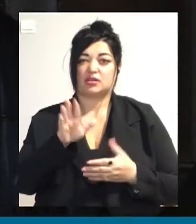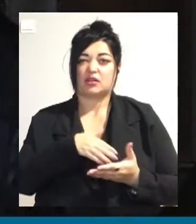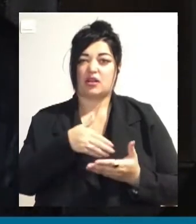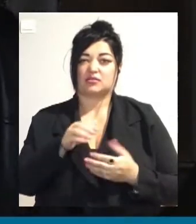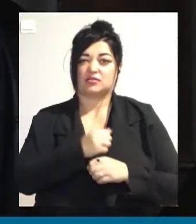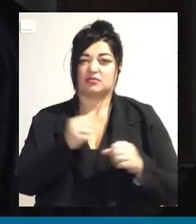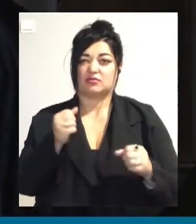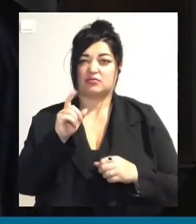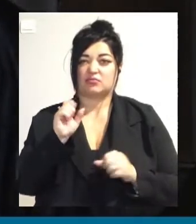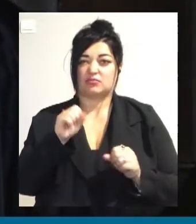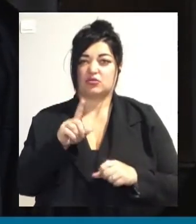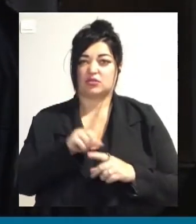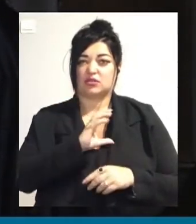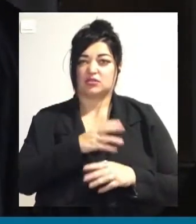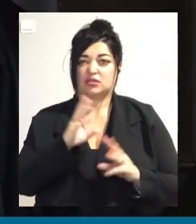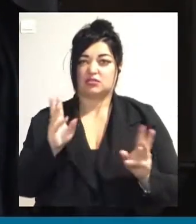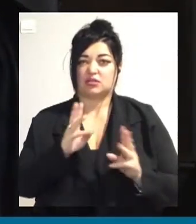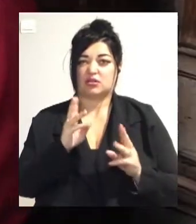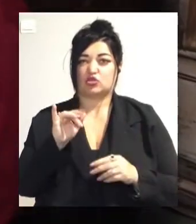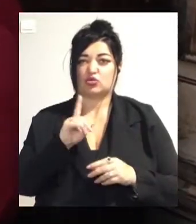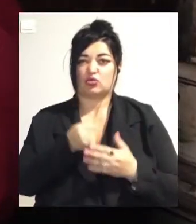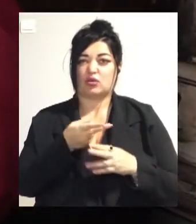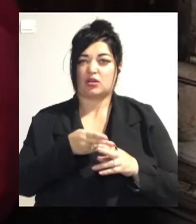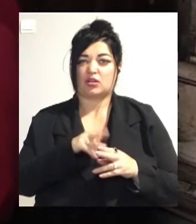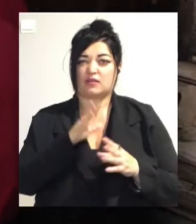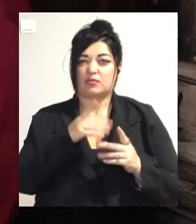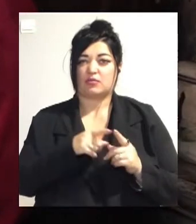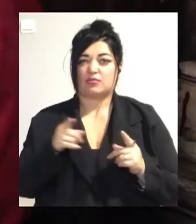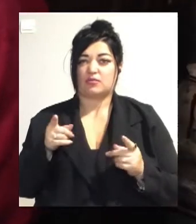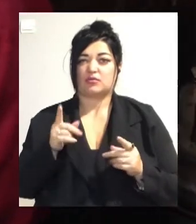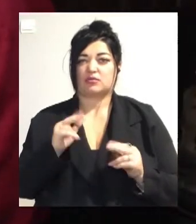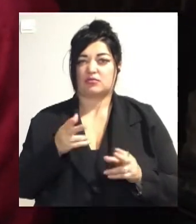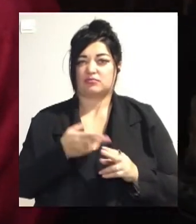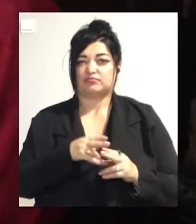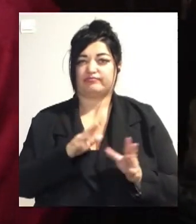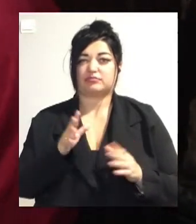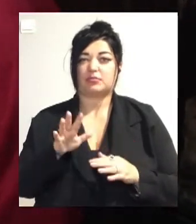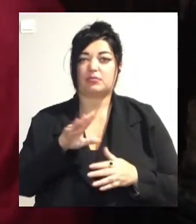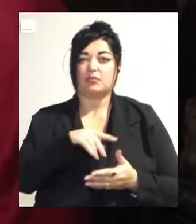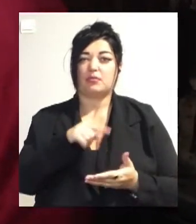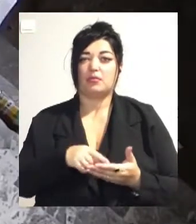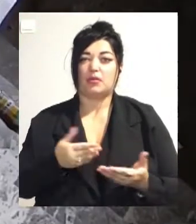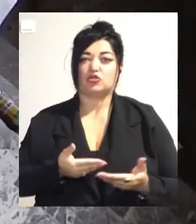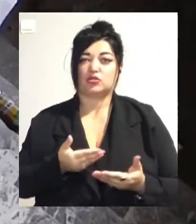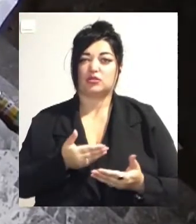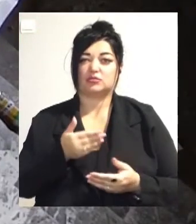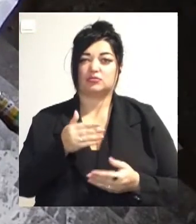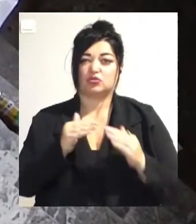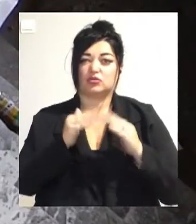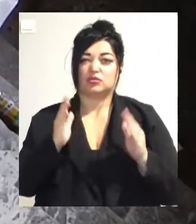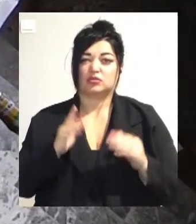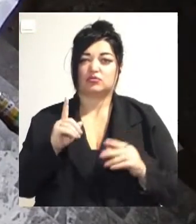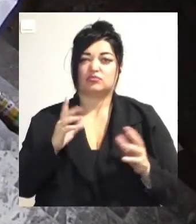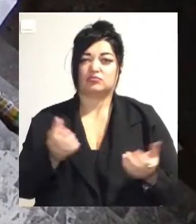І все, з цього моменту вийти в парадну було невозможне. Мешканці будинку, аби врятуватися від пожежі та дими, вибігали з запасними